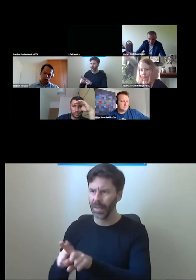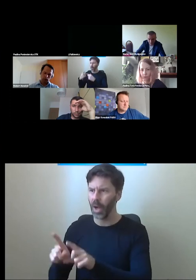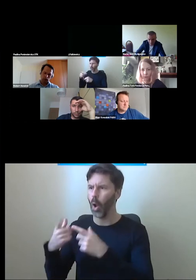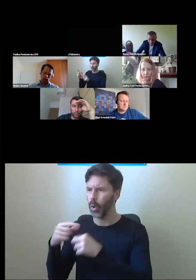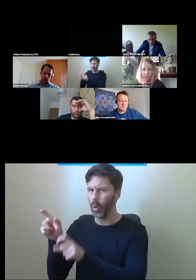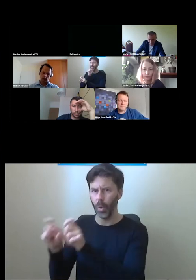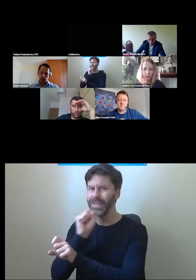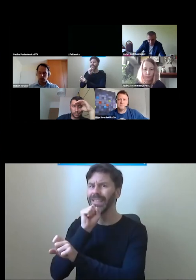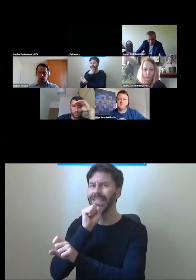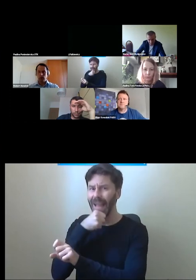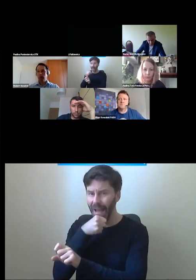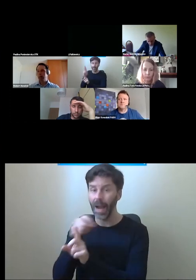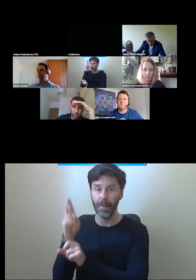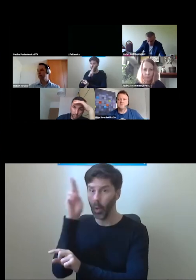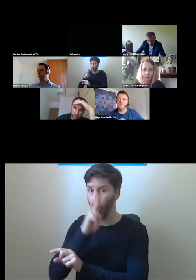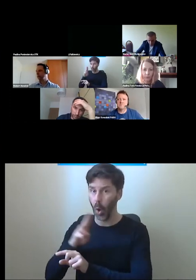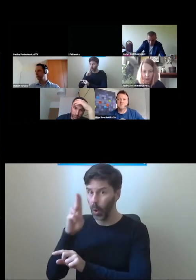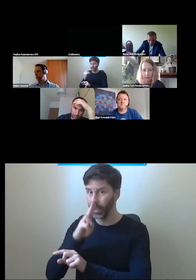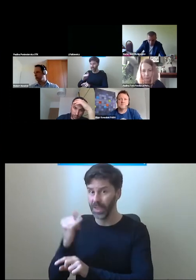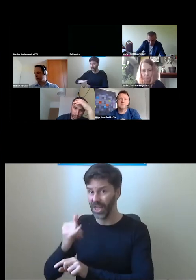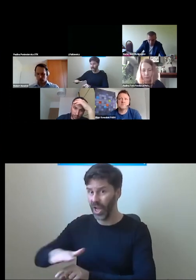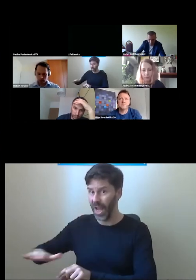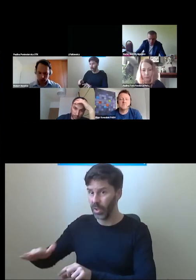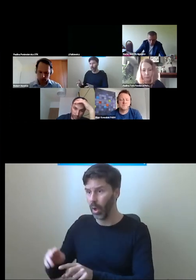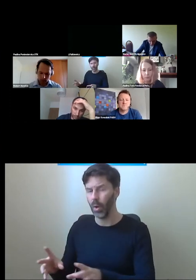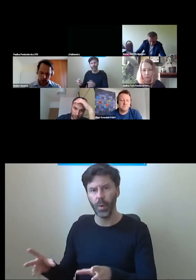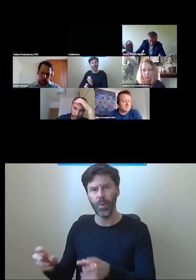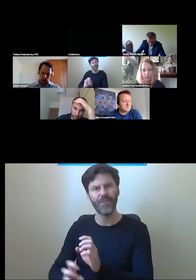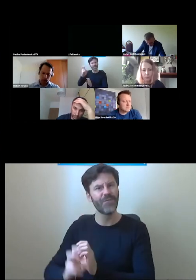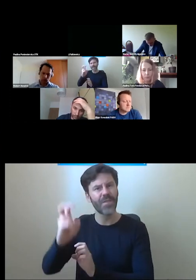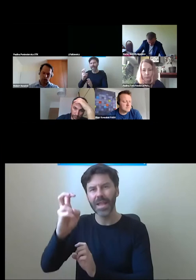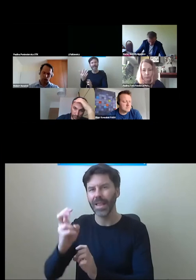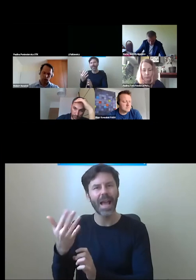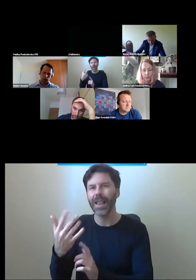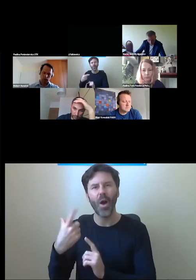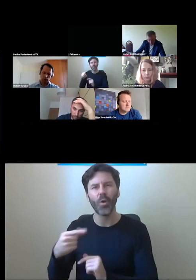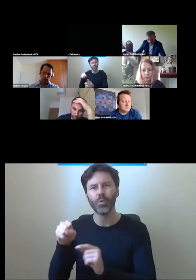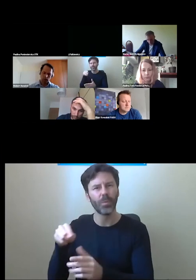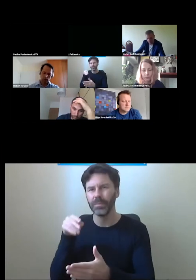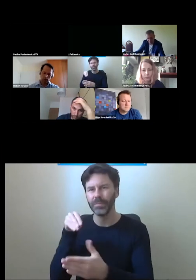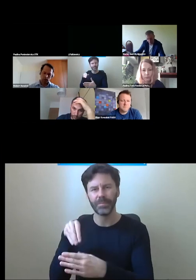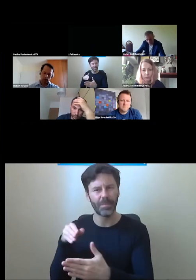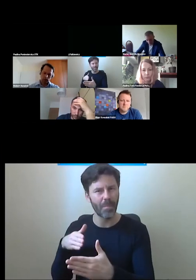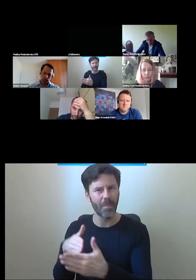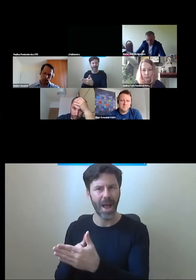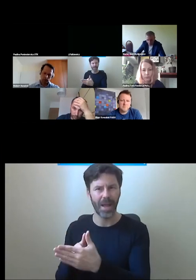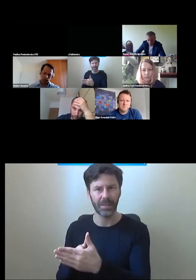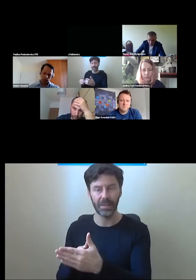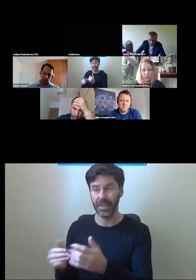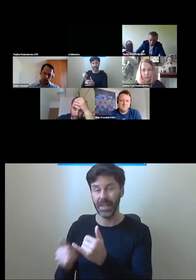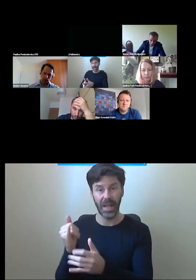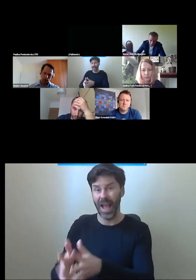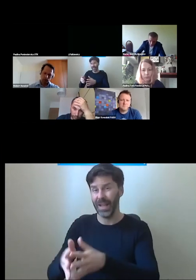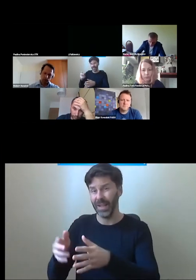tutaj Pani powiedziała, rodzina z dzieckiem, to zaczyna już być kłopot przepustowości. Pytanie, jak dobrać tą windę, żeby z jednej strony nie przesadzić, a z drugiej strony